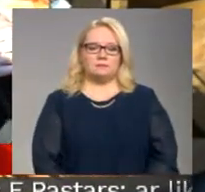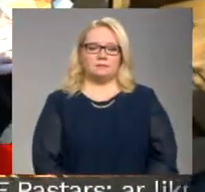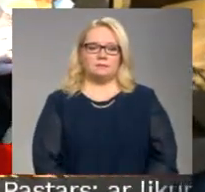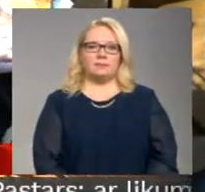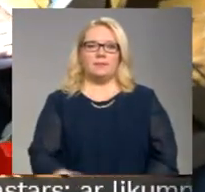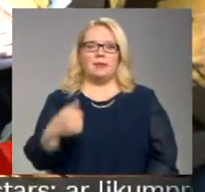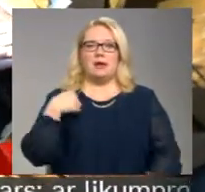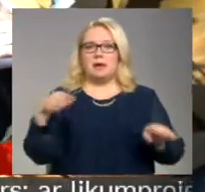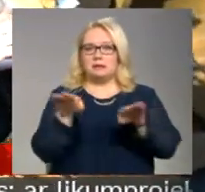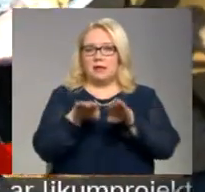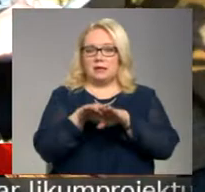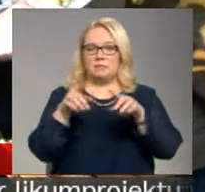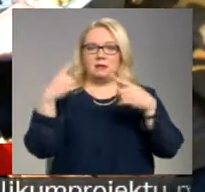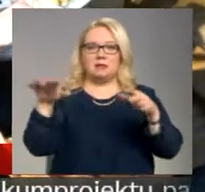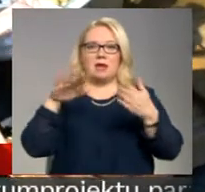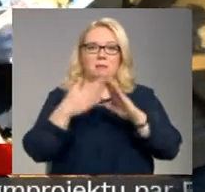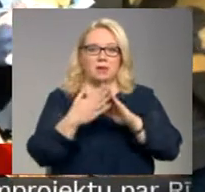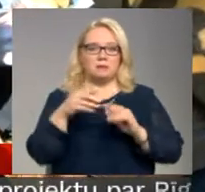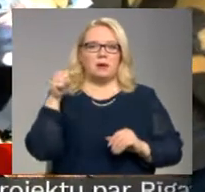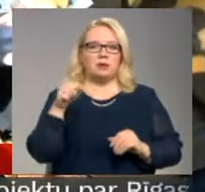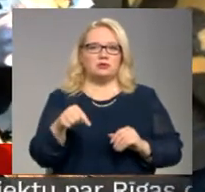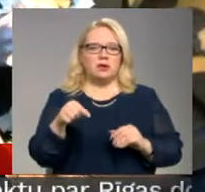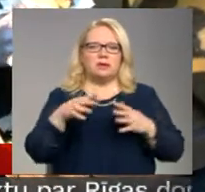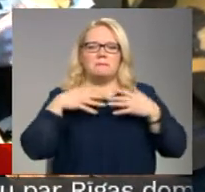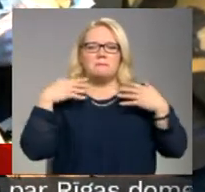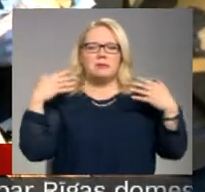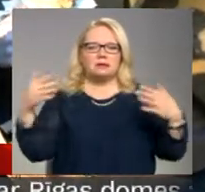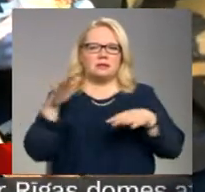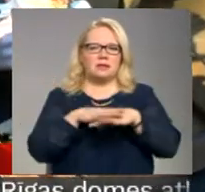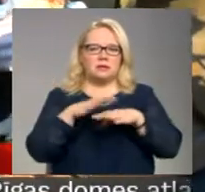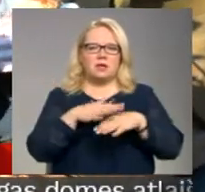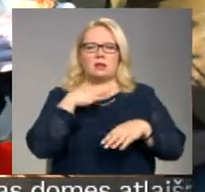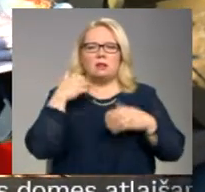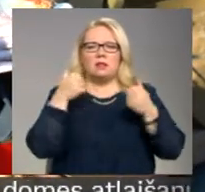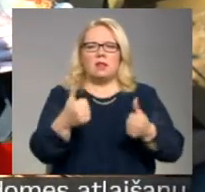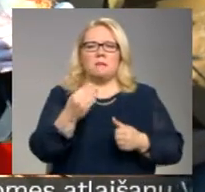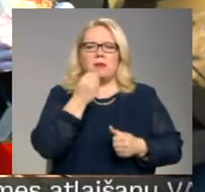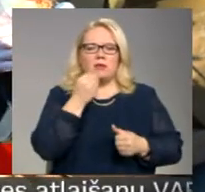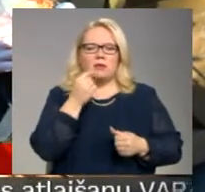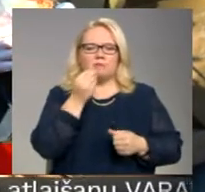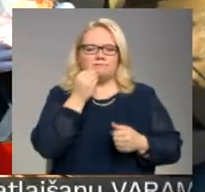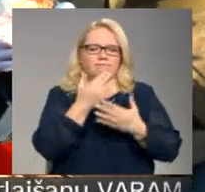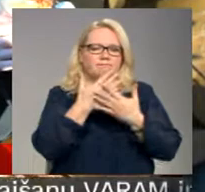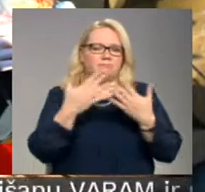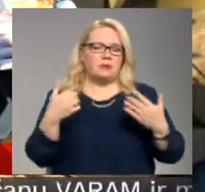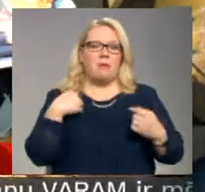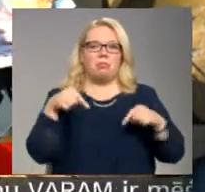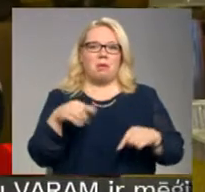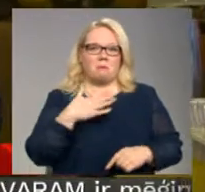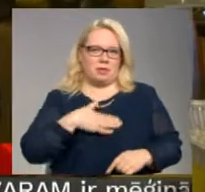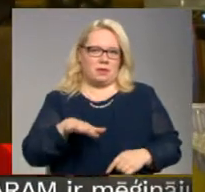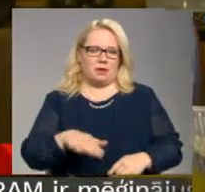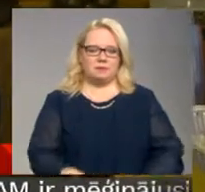Ja salīdzinām ar citām pilsētām, tad šis tirdziņš ir milzīgs, ir tik daudz laba ēdiena, ko var pagaršot tādēļ, jā, man te patīk.